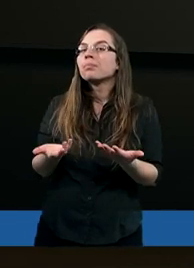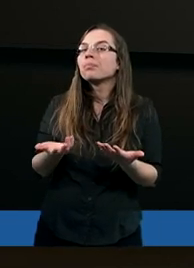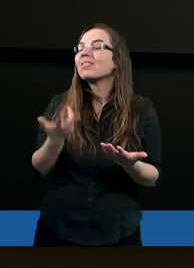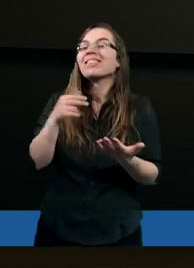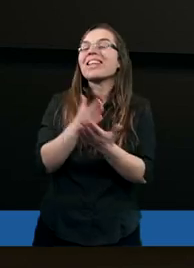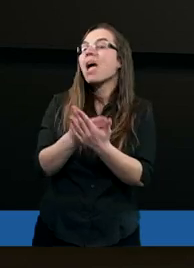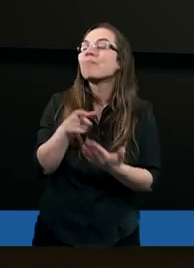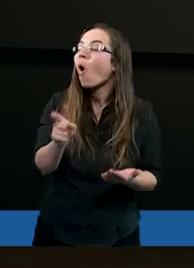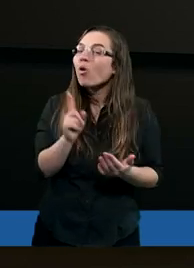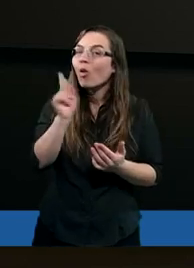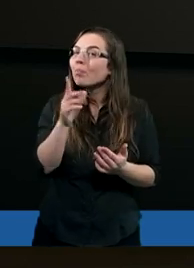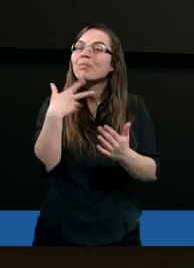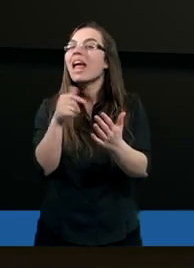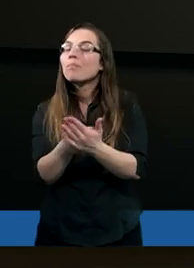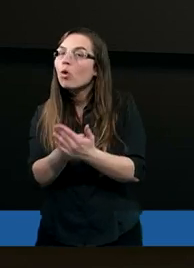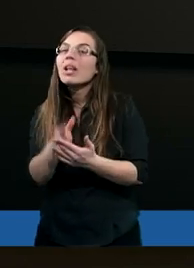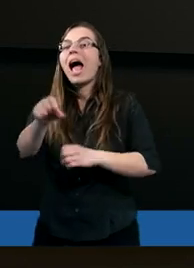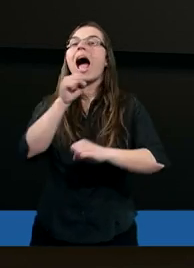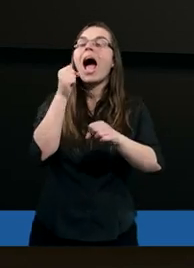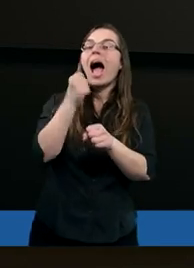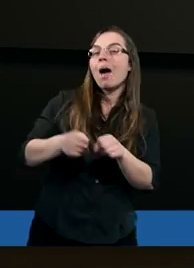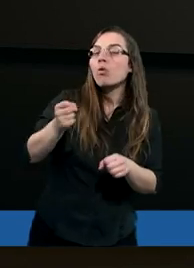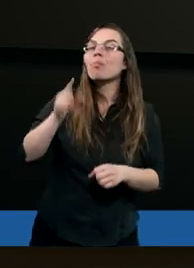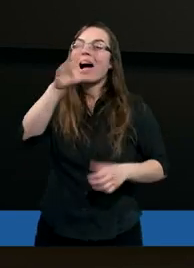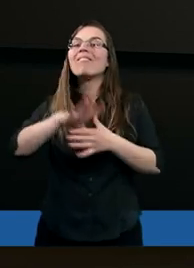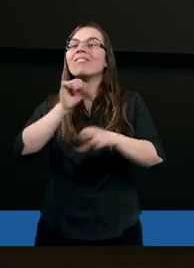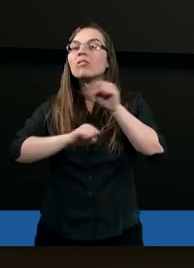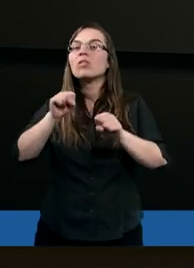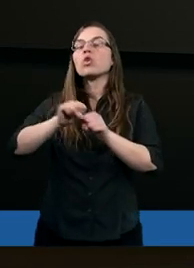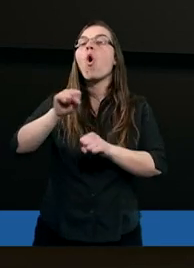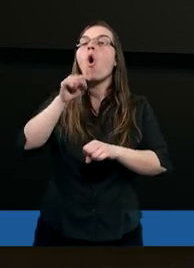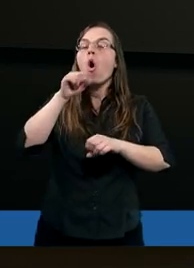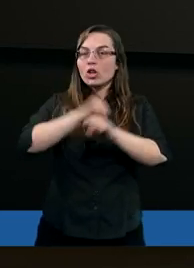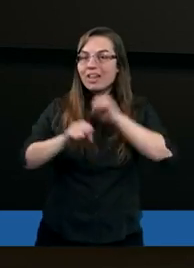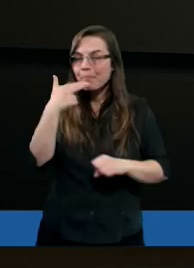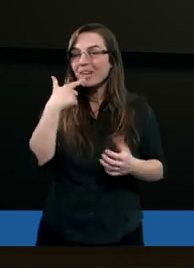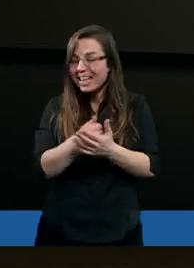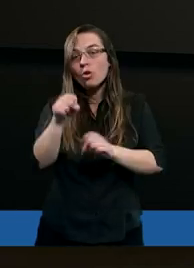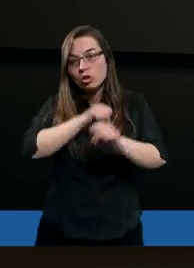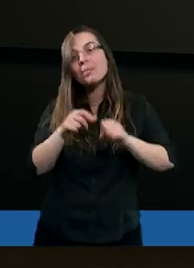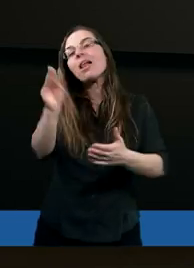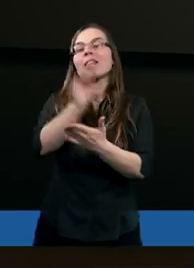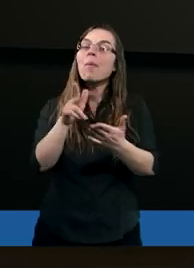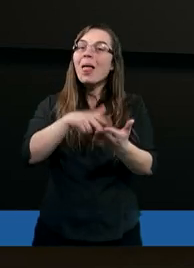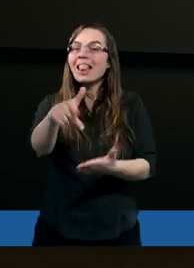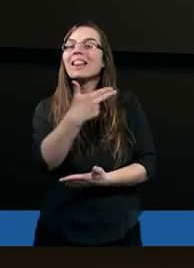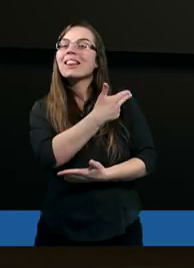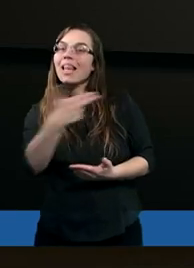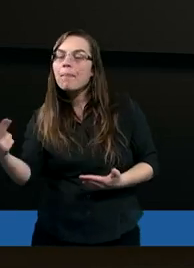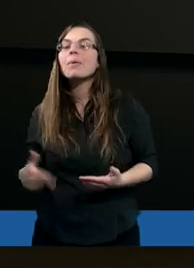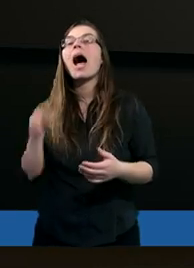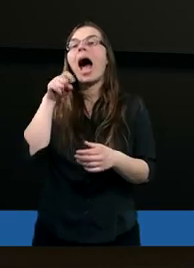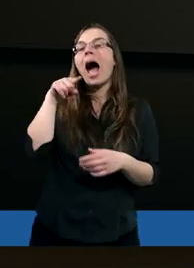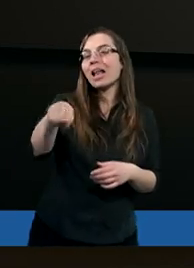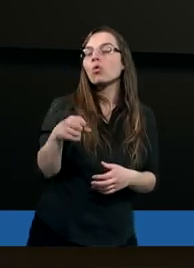To nie jest prawda. Apostoł Paweł w liście do Rzymian dużo napisał na ten temat, a